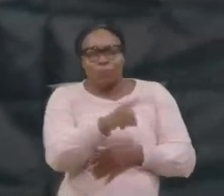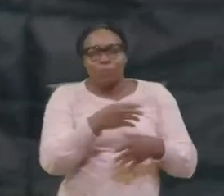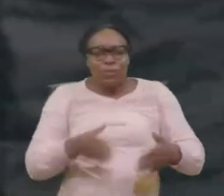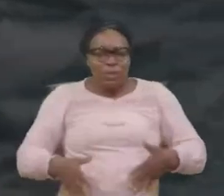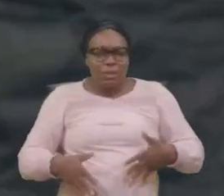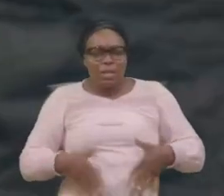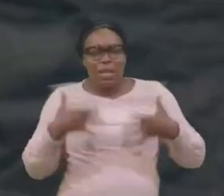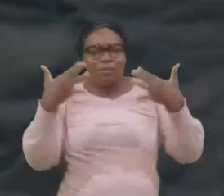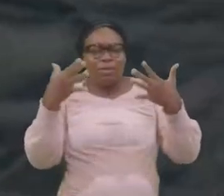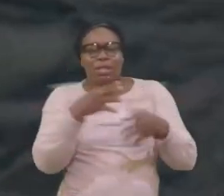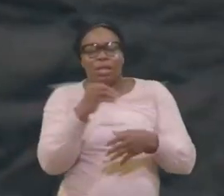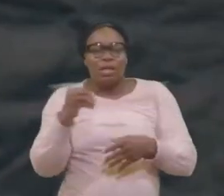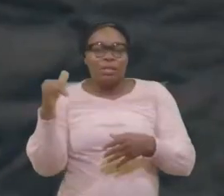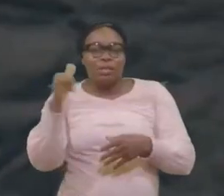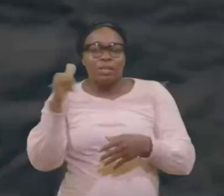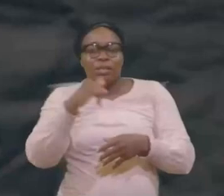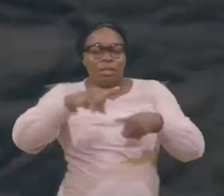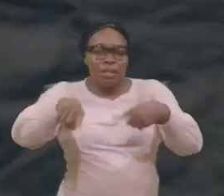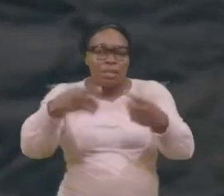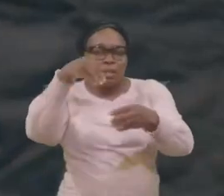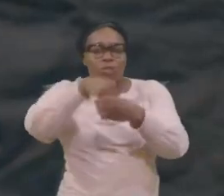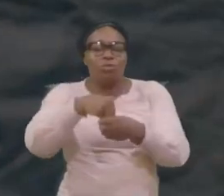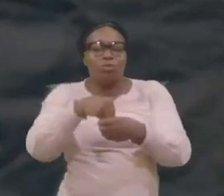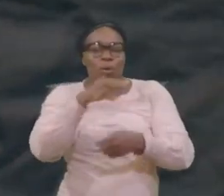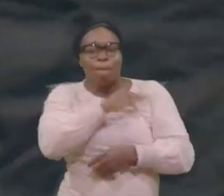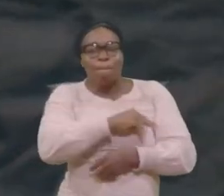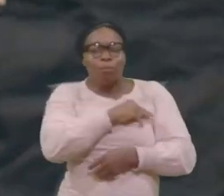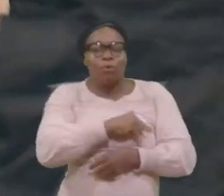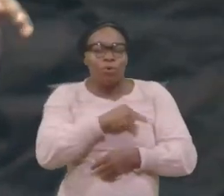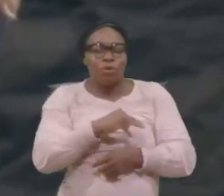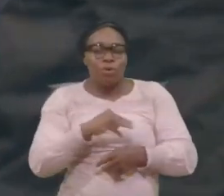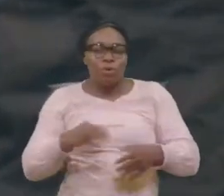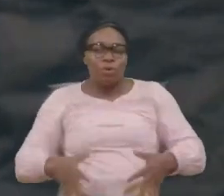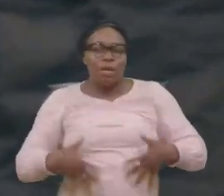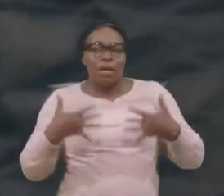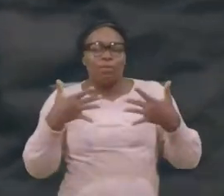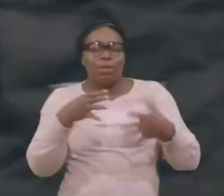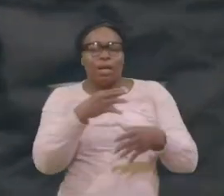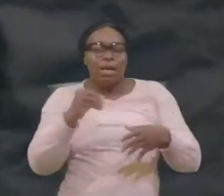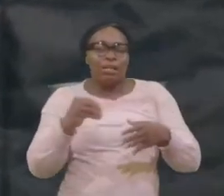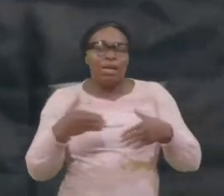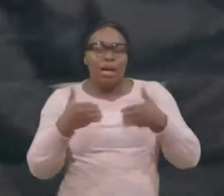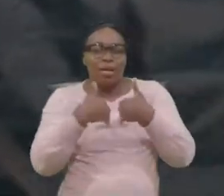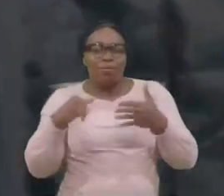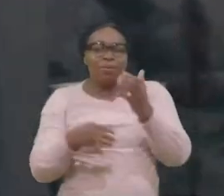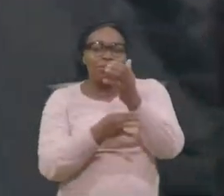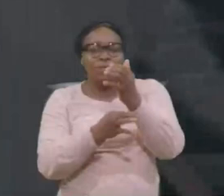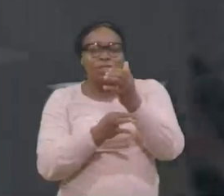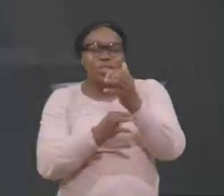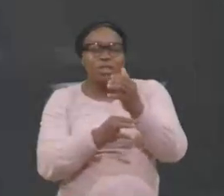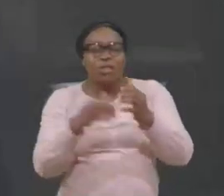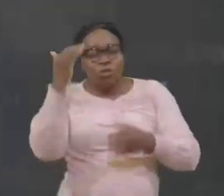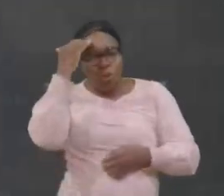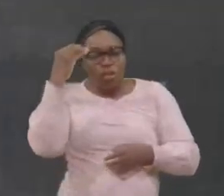il y a des yankees s'engagent dans des vies immorales ils ont la connaissance charnel de telle femme de telle